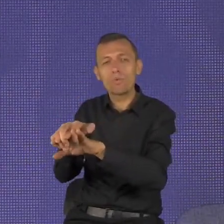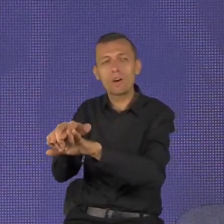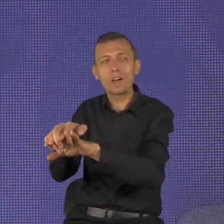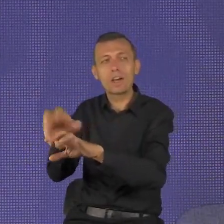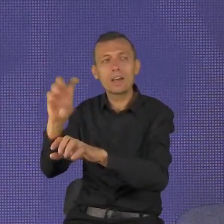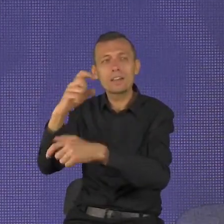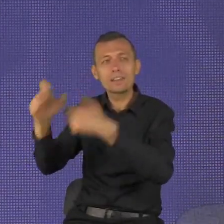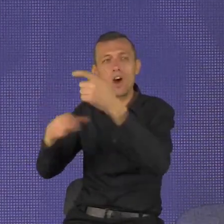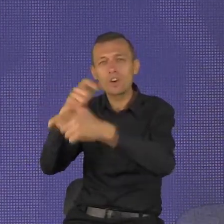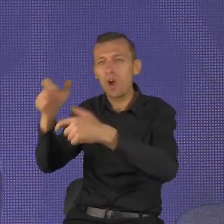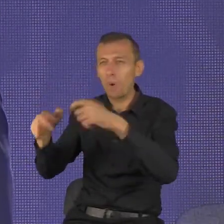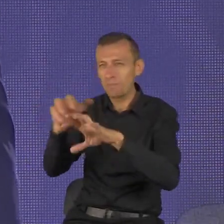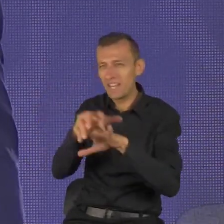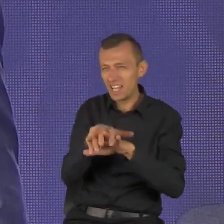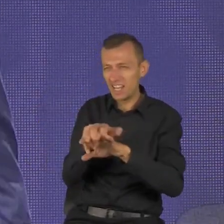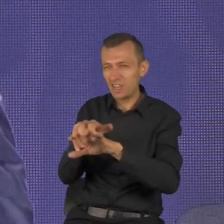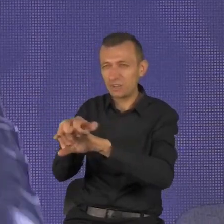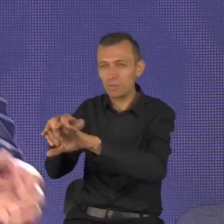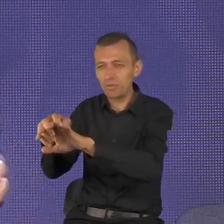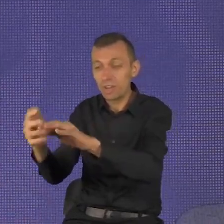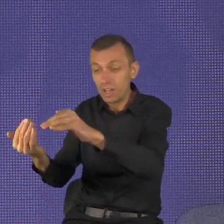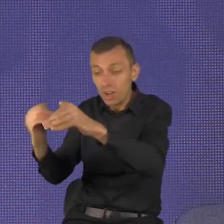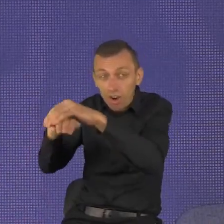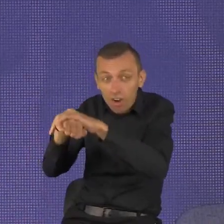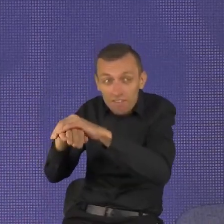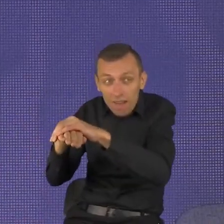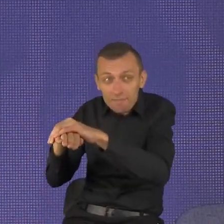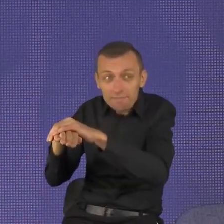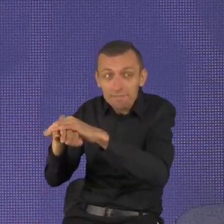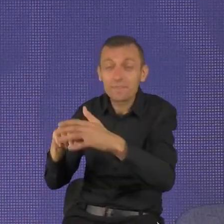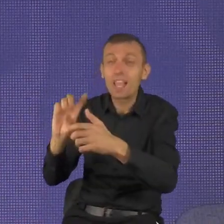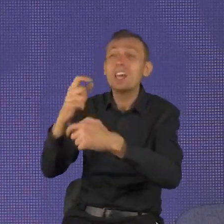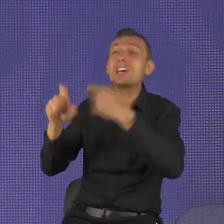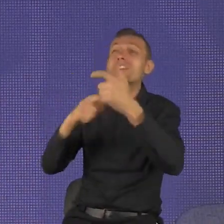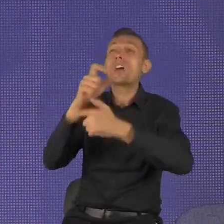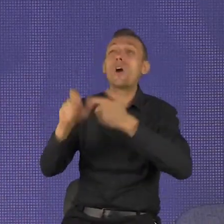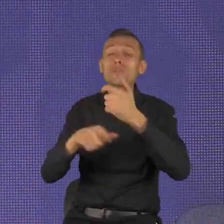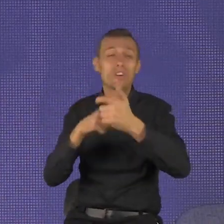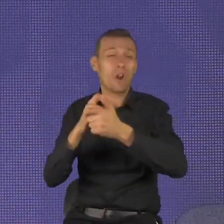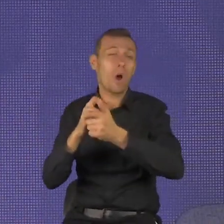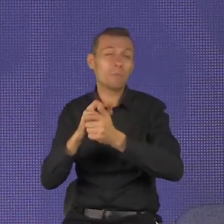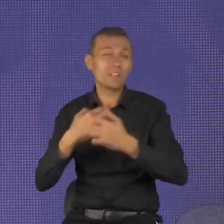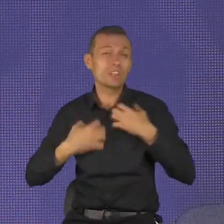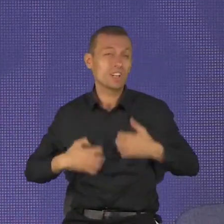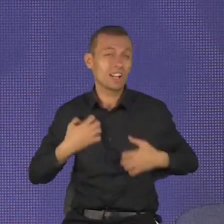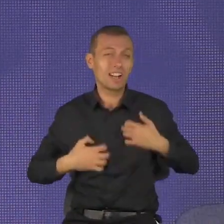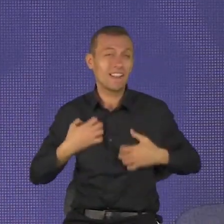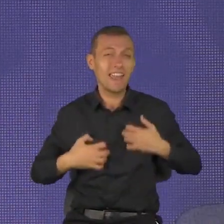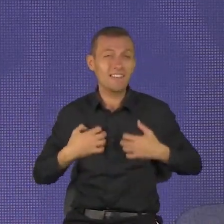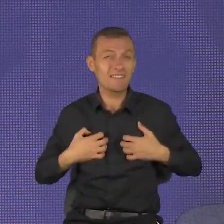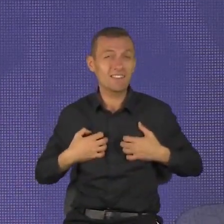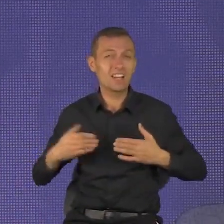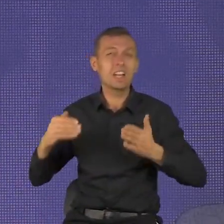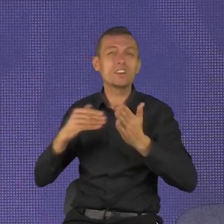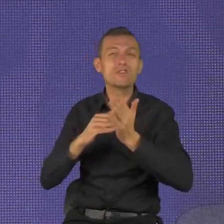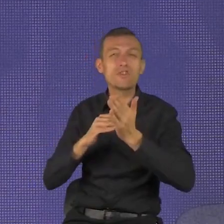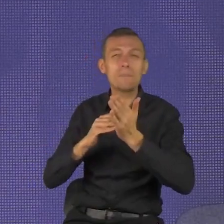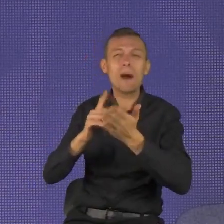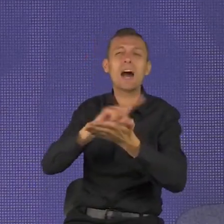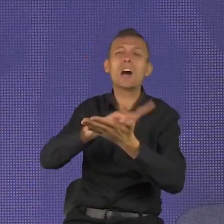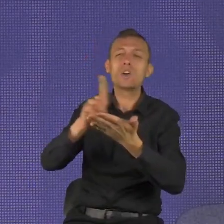Jak więc rozprawić się z gniewem? Przez pośpiech w słuchaniu i powolność w mówieniu.